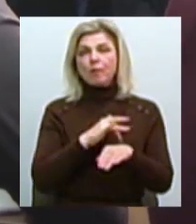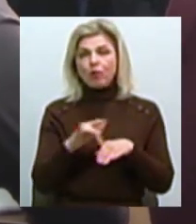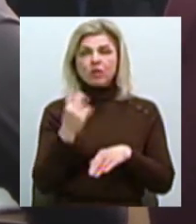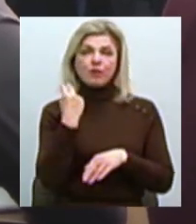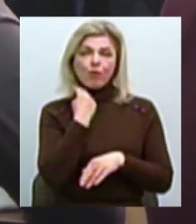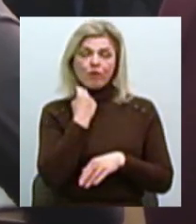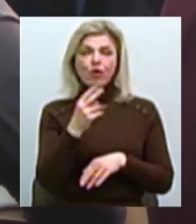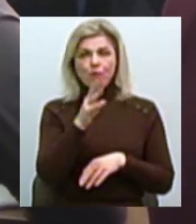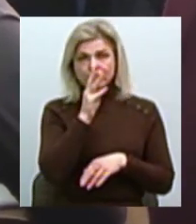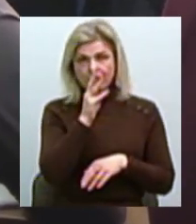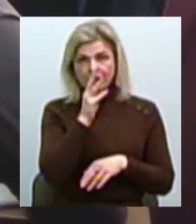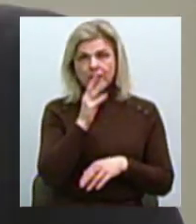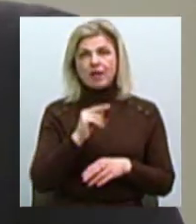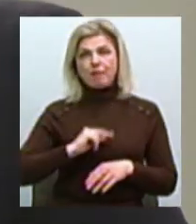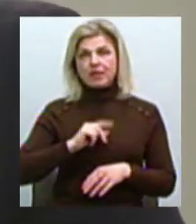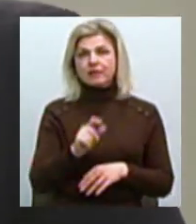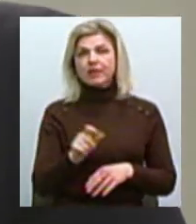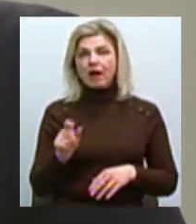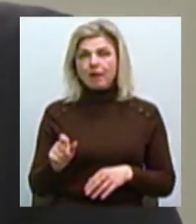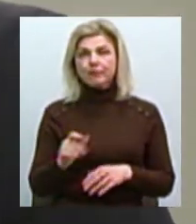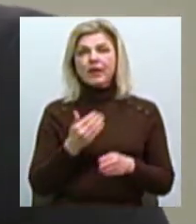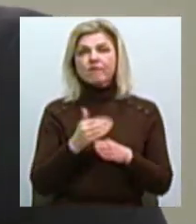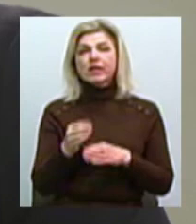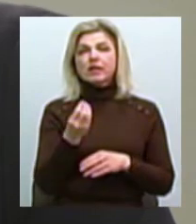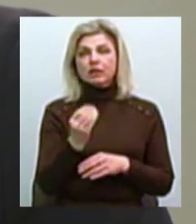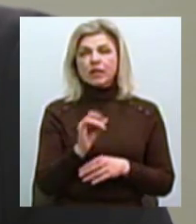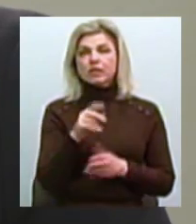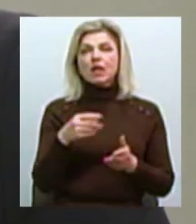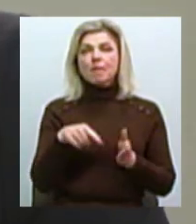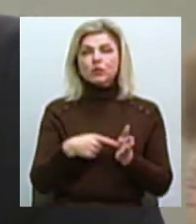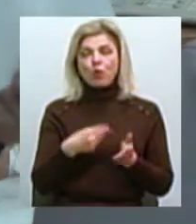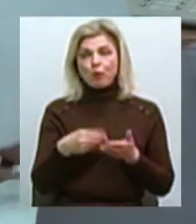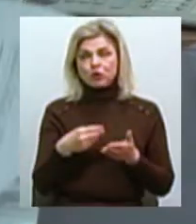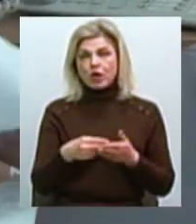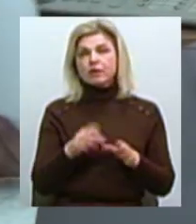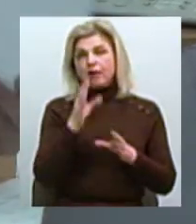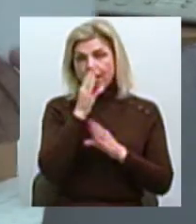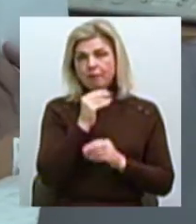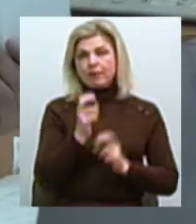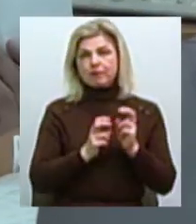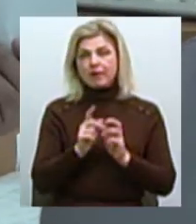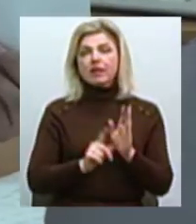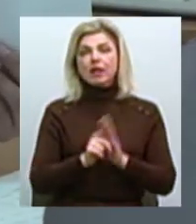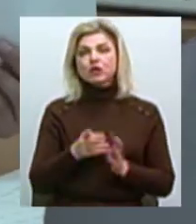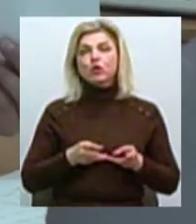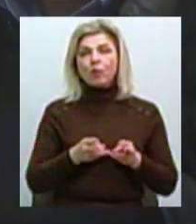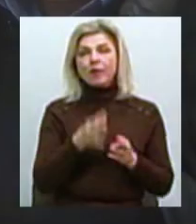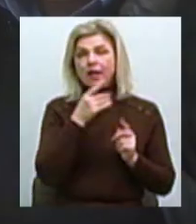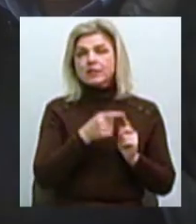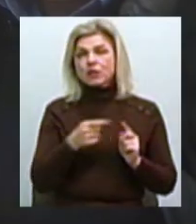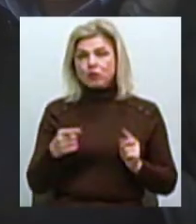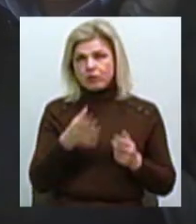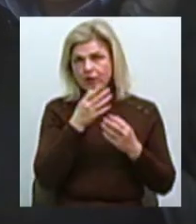заборгованості по заробітній платі працівникам Виділення грошей з міського бюджету дозволить підприємству розпочати опалювальний сезон